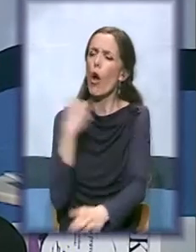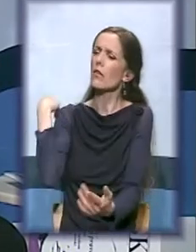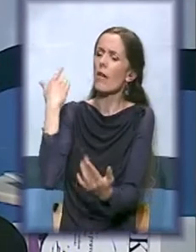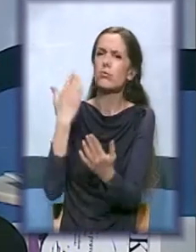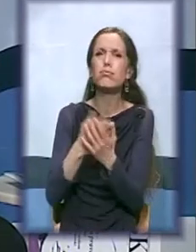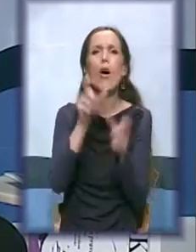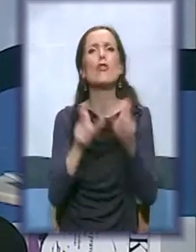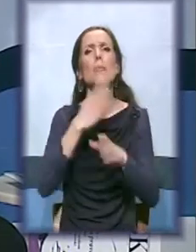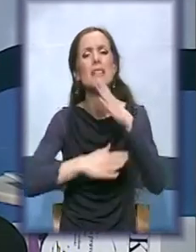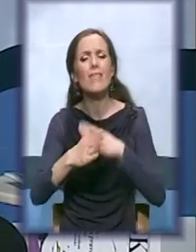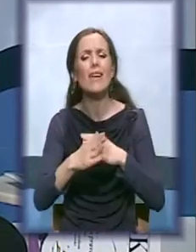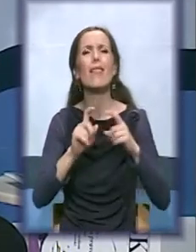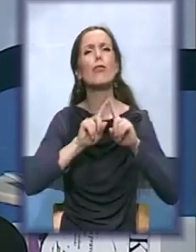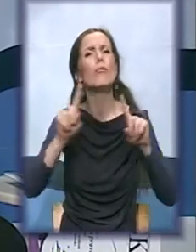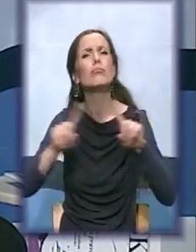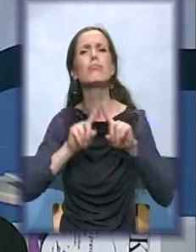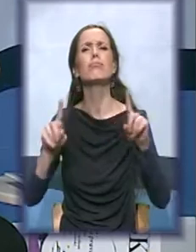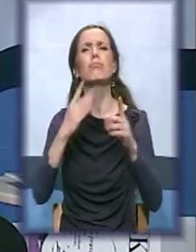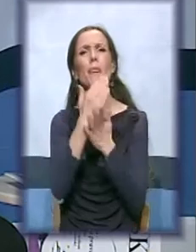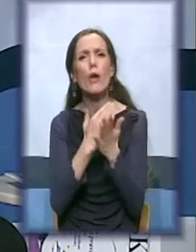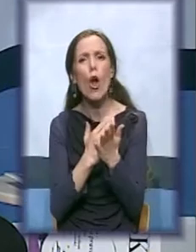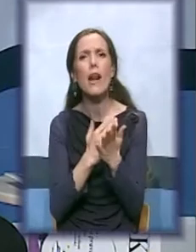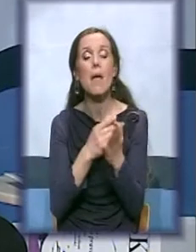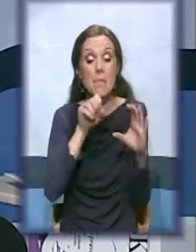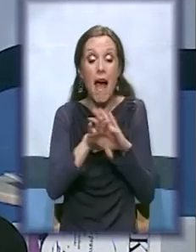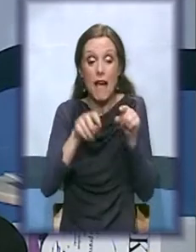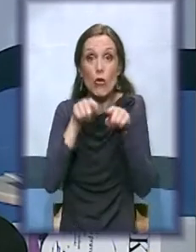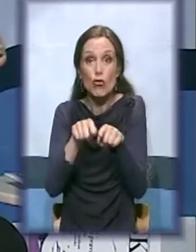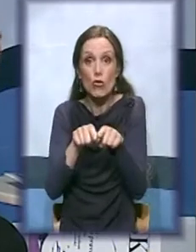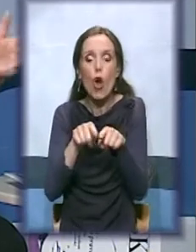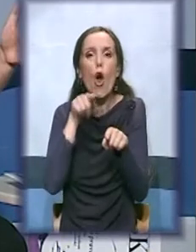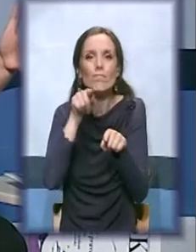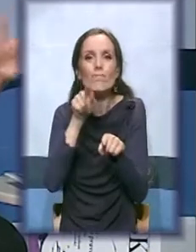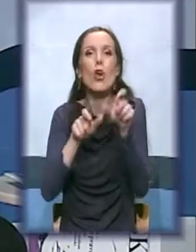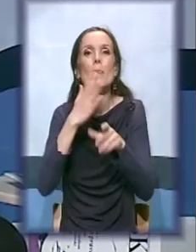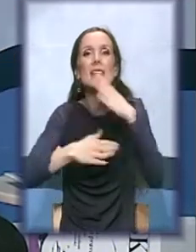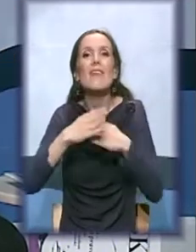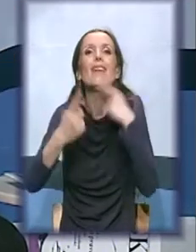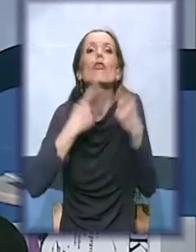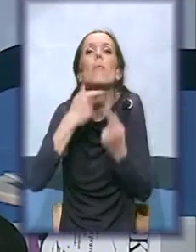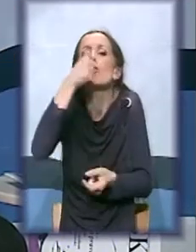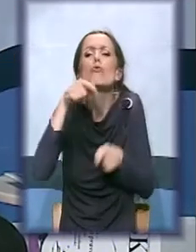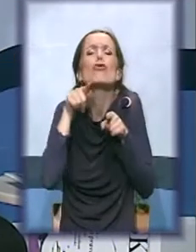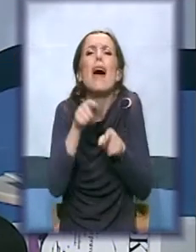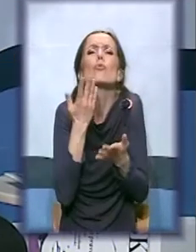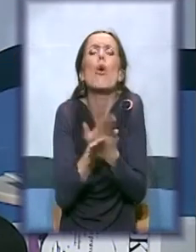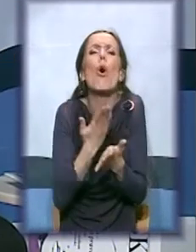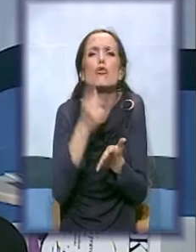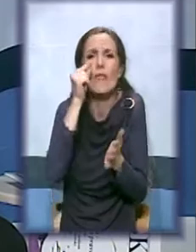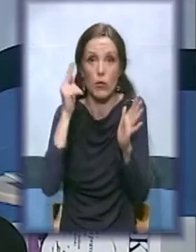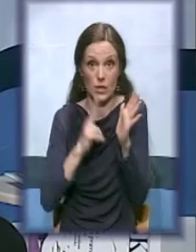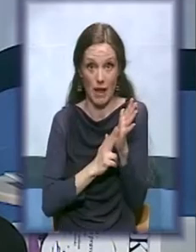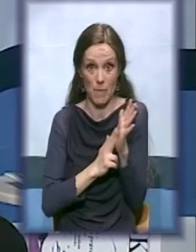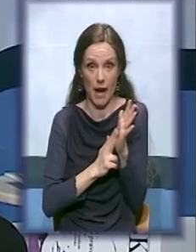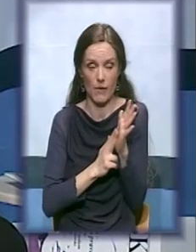kroz različite programe pričaju o onome šta su to osnovna ljudska prava. A onda kada se vratimo u to da